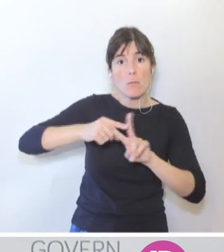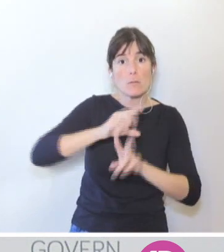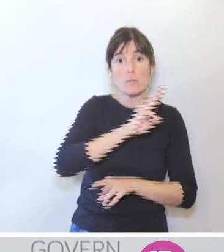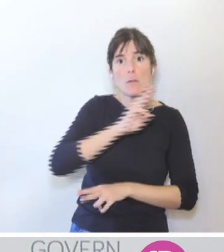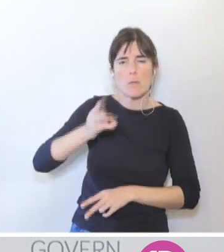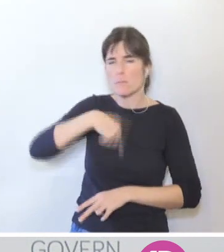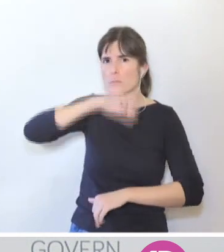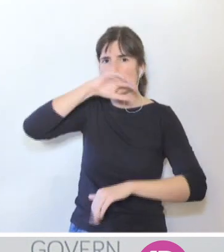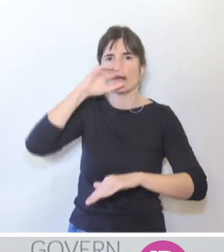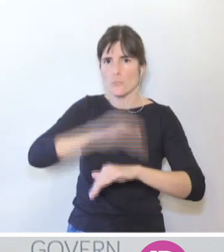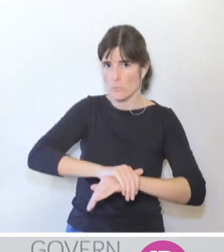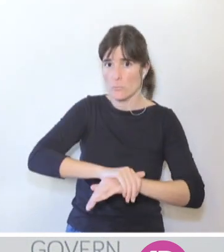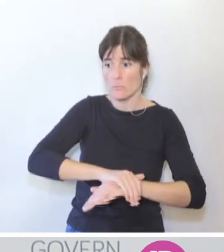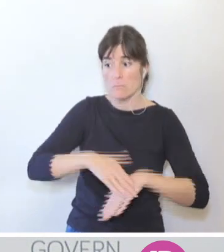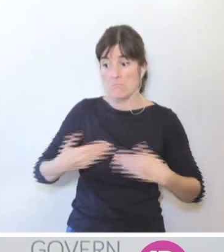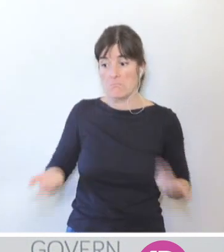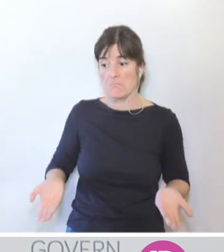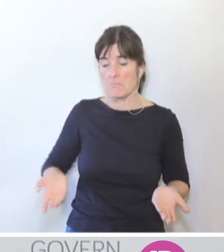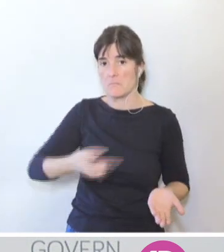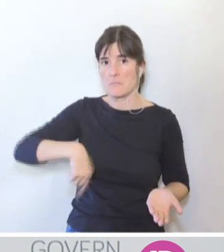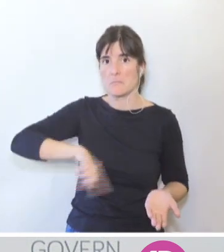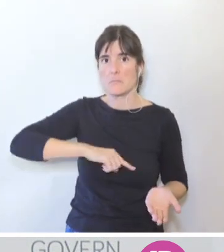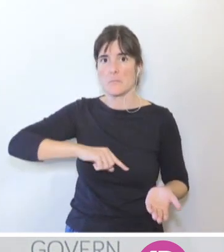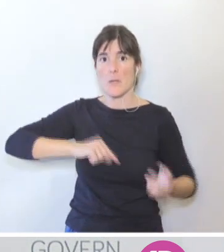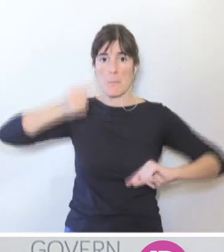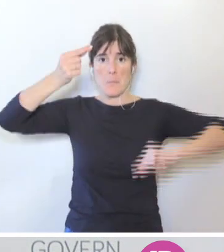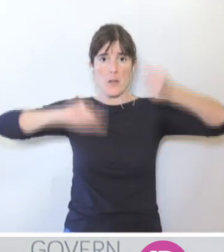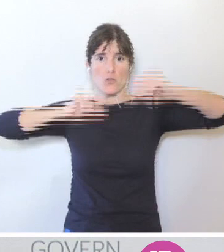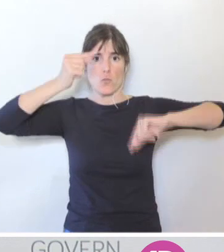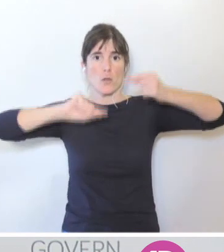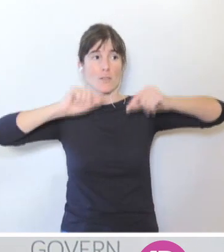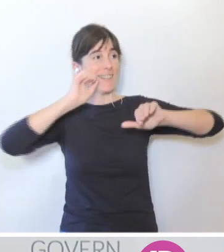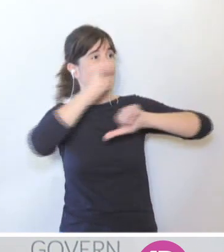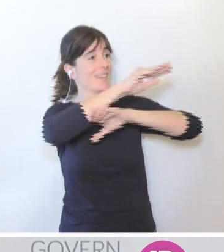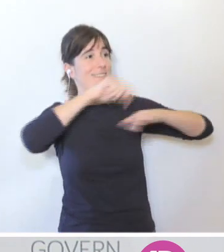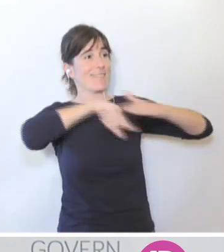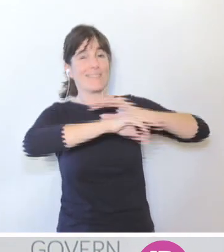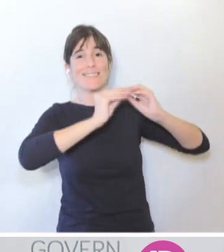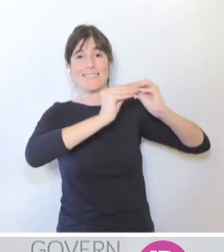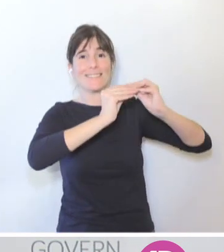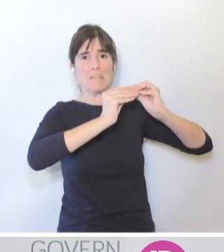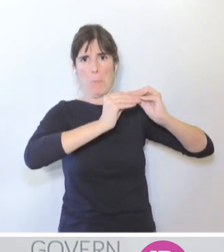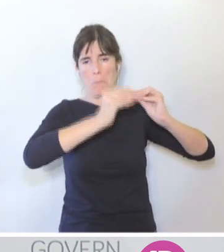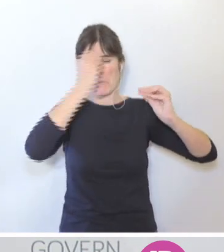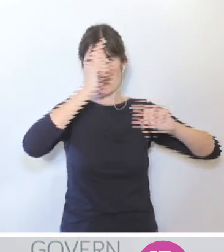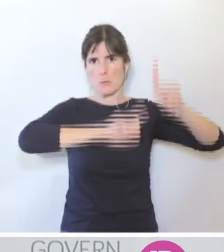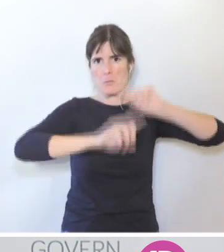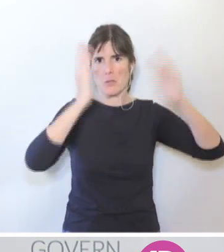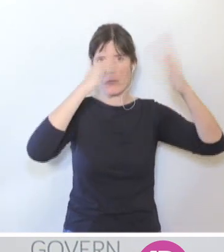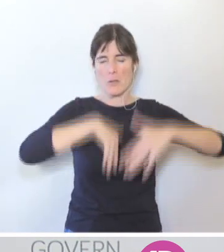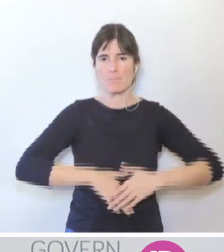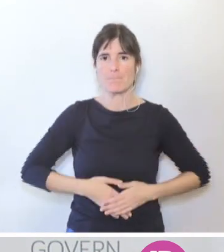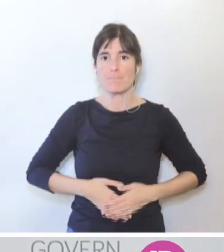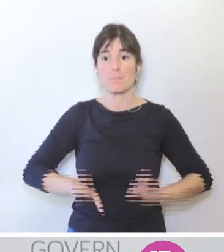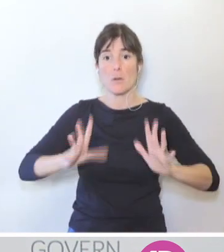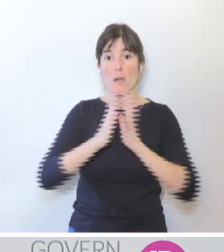absolutament cap problema en sa tramitació dels pressupostos. Això sí, també ho vull dir-ho. En es propi acord, com no pot